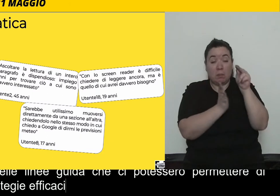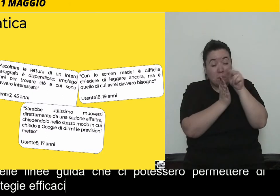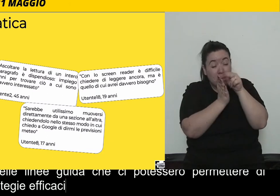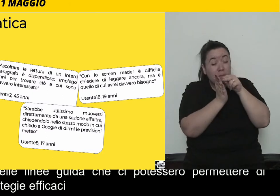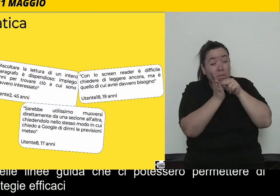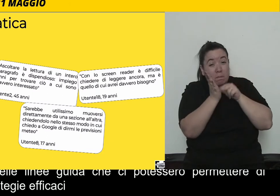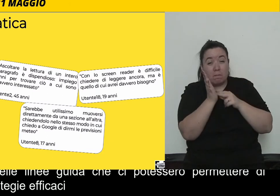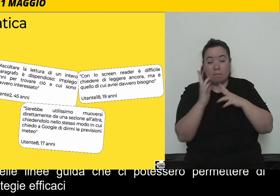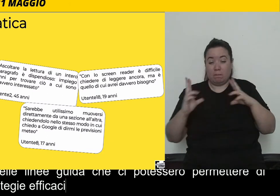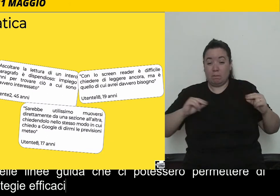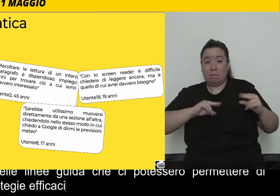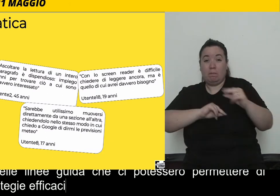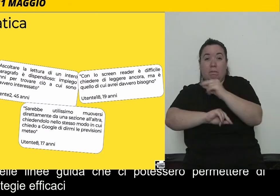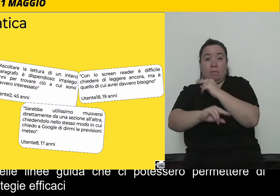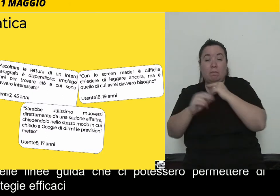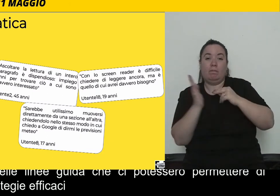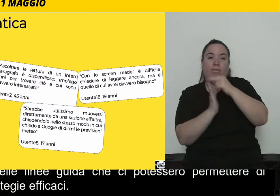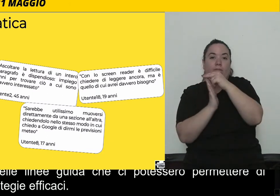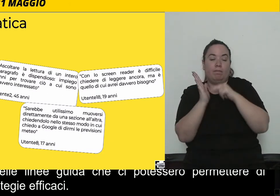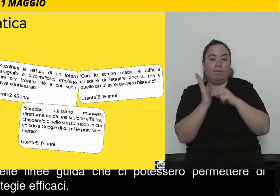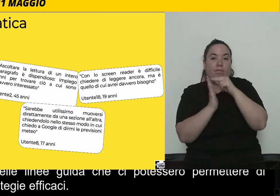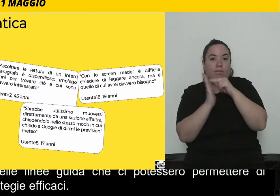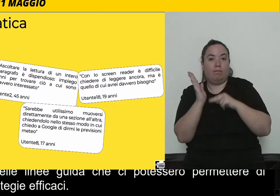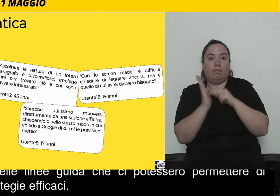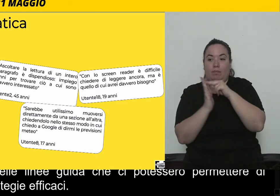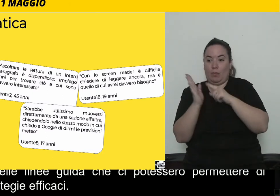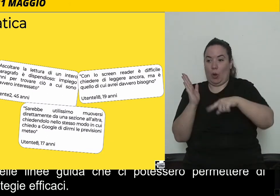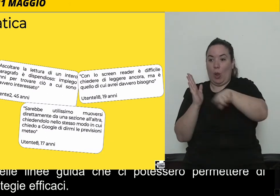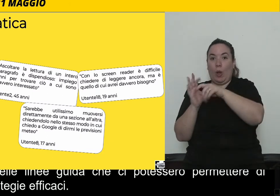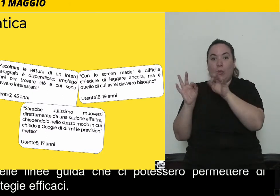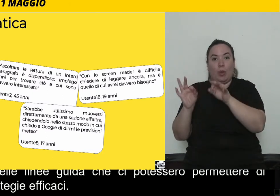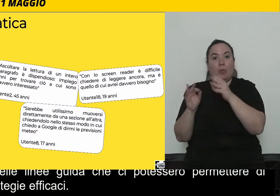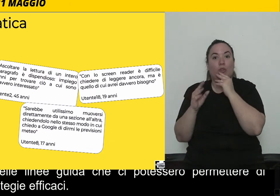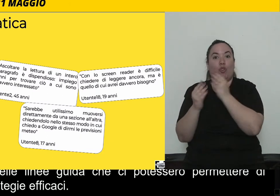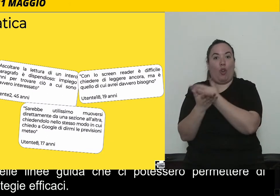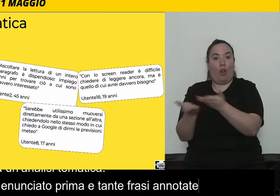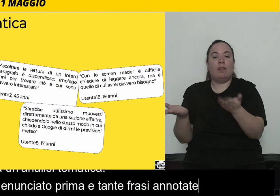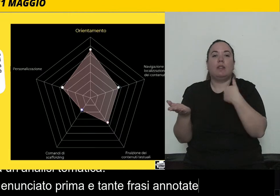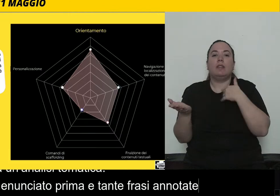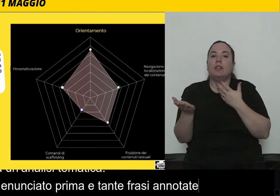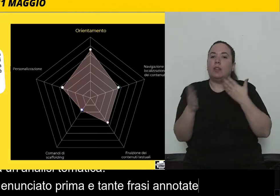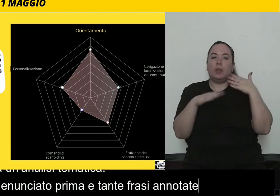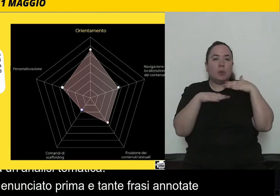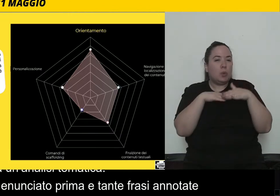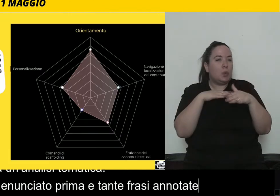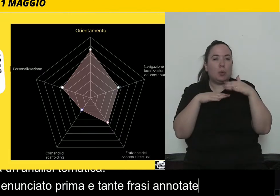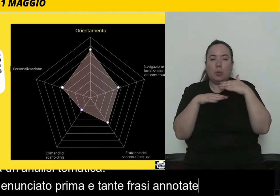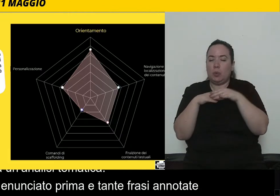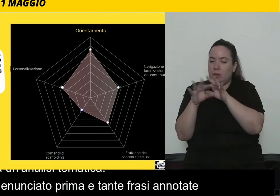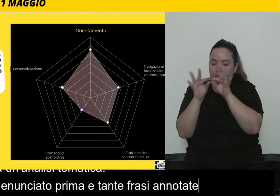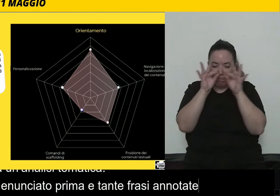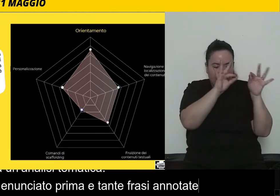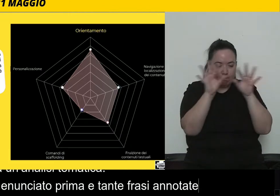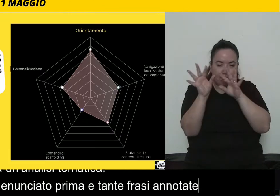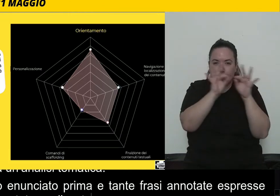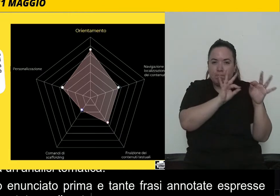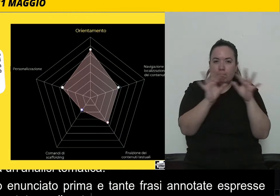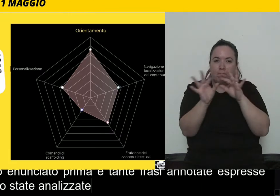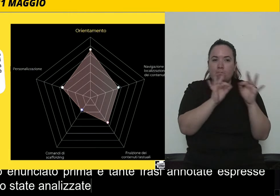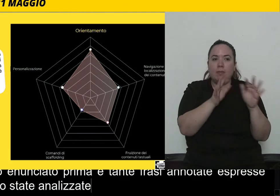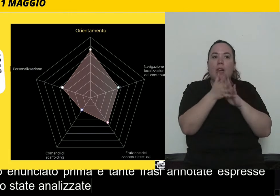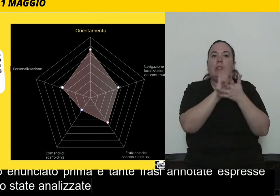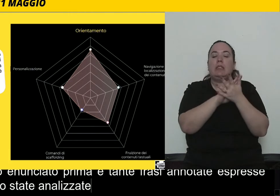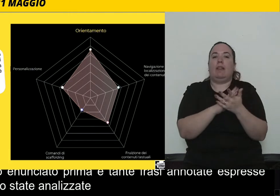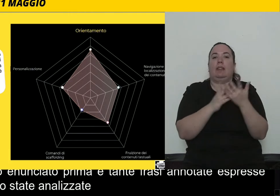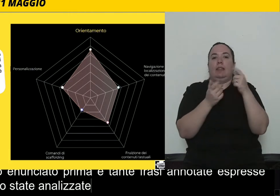dette, espresse dagli utenti, sono state analizzate in ogni minimo dettaglio e questo ha portato ad